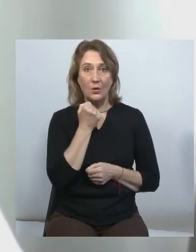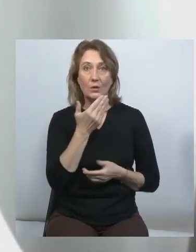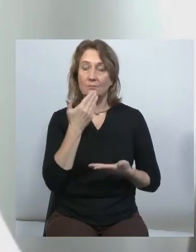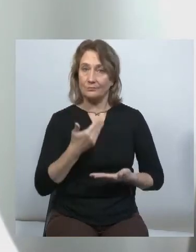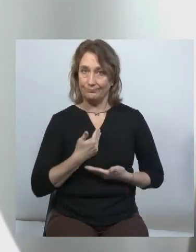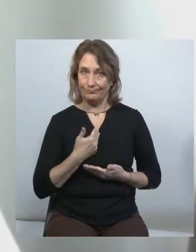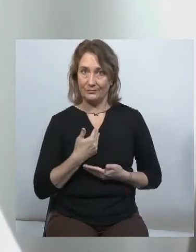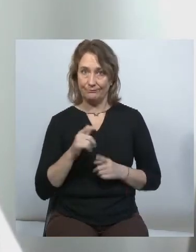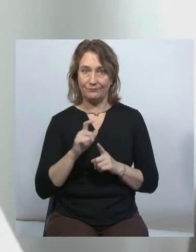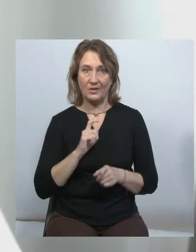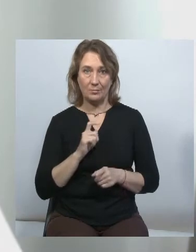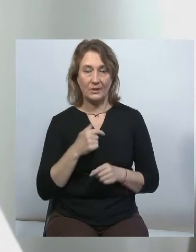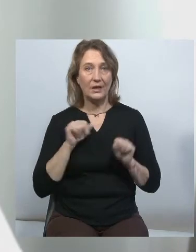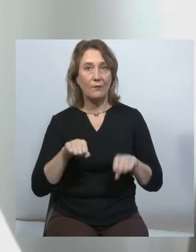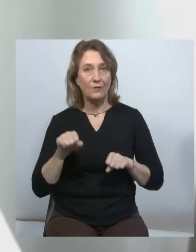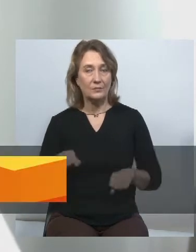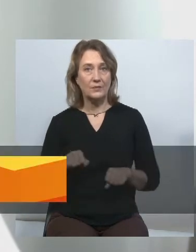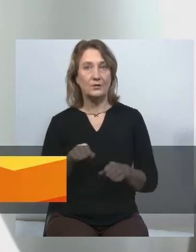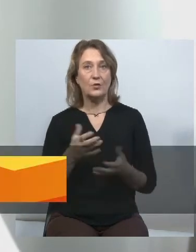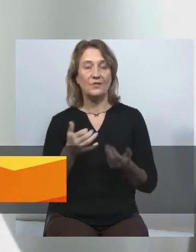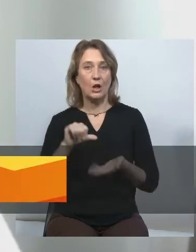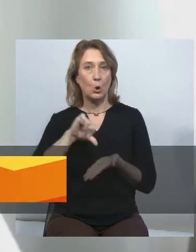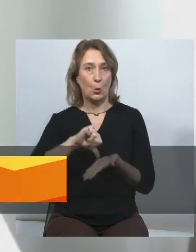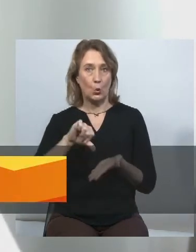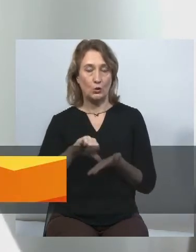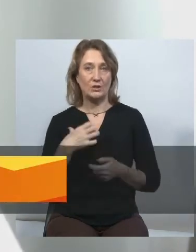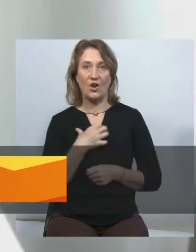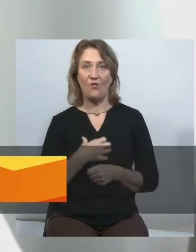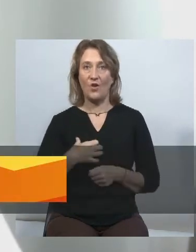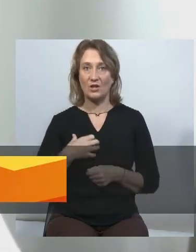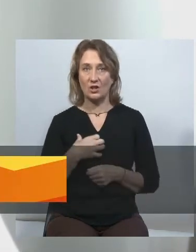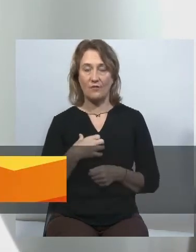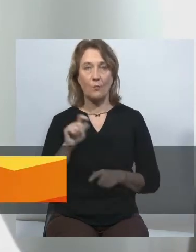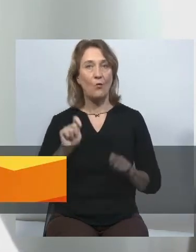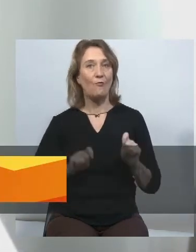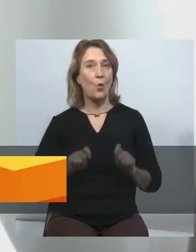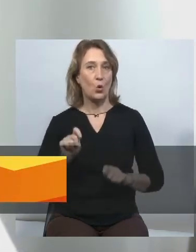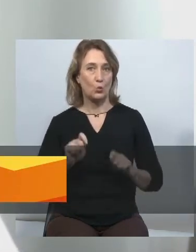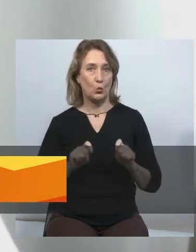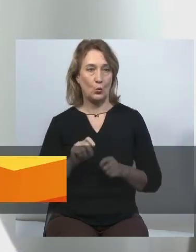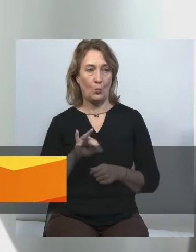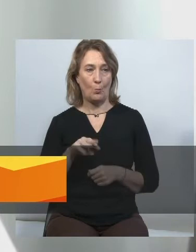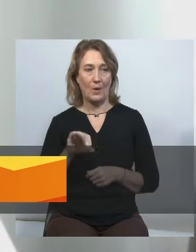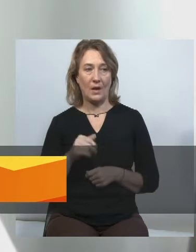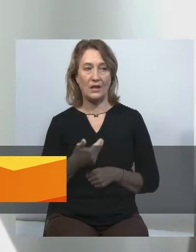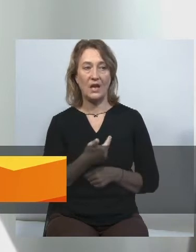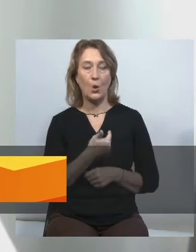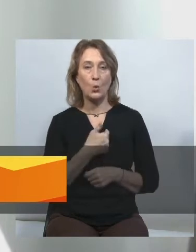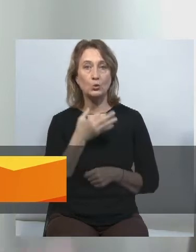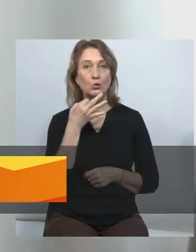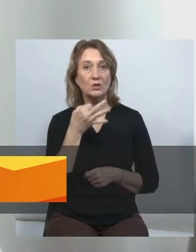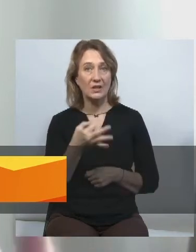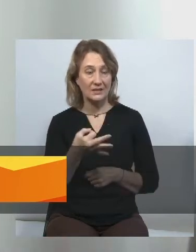дякую за можливість взяти участь у цьому важливому дуже форумі. Я хочу сказати, що якраз